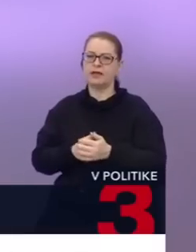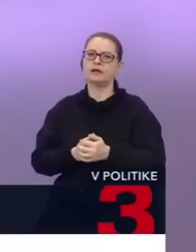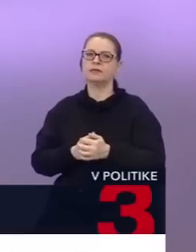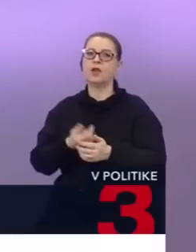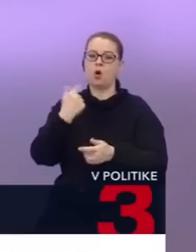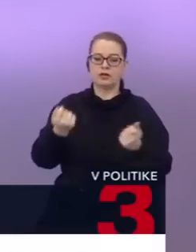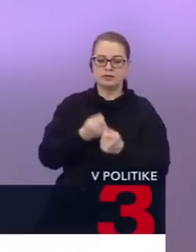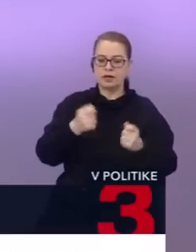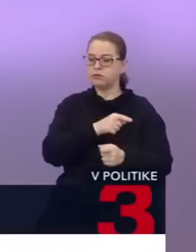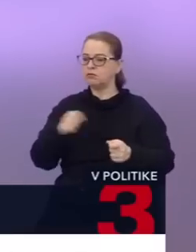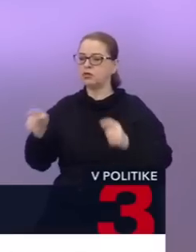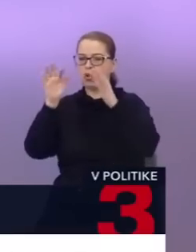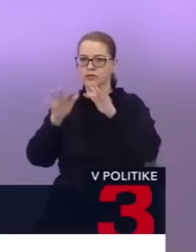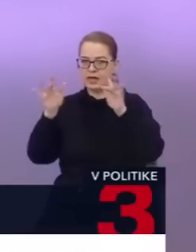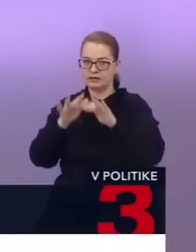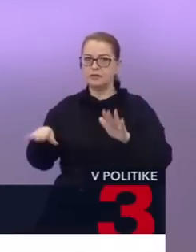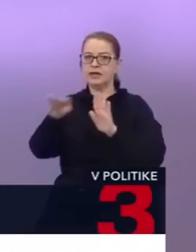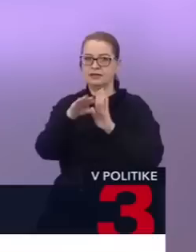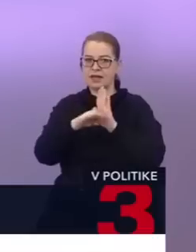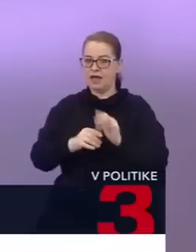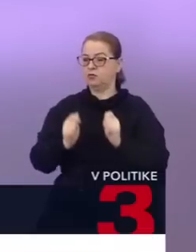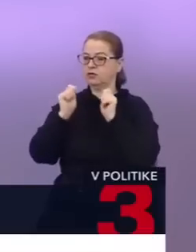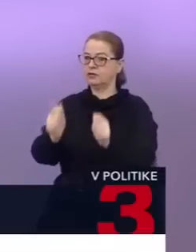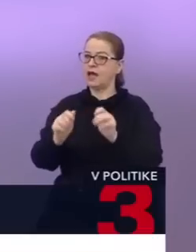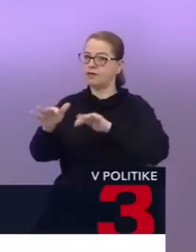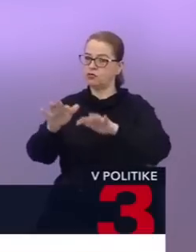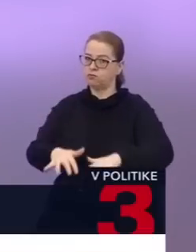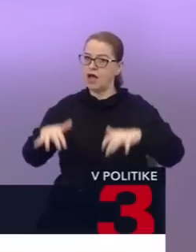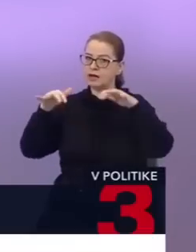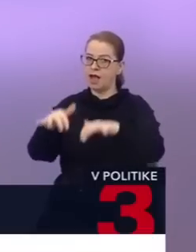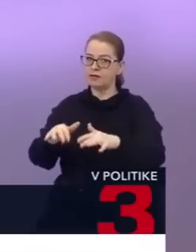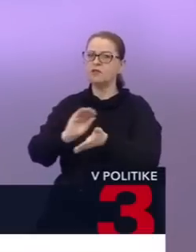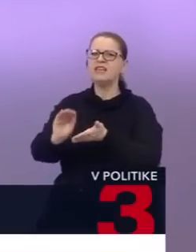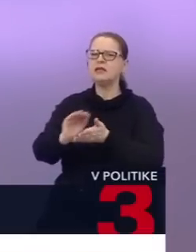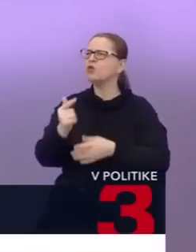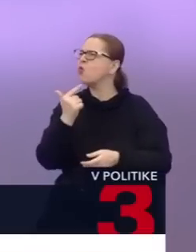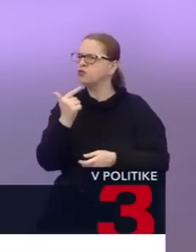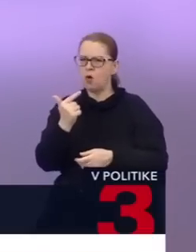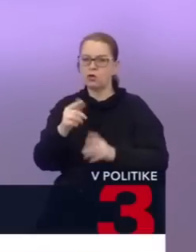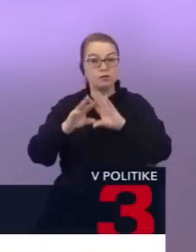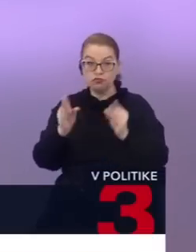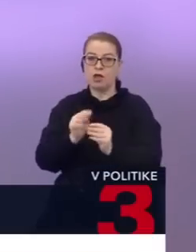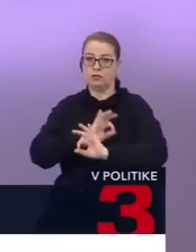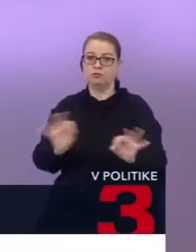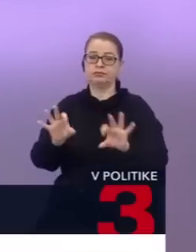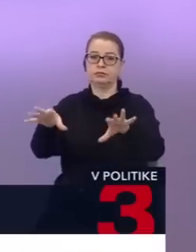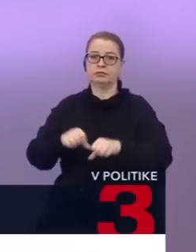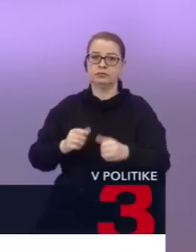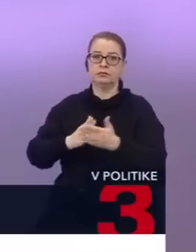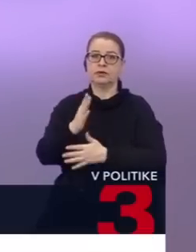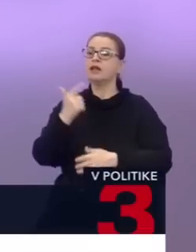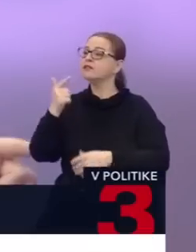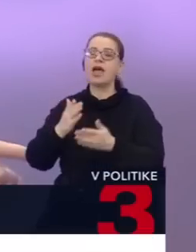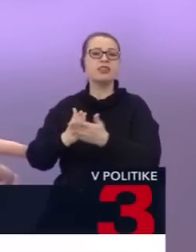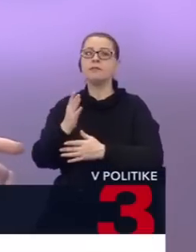decembra, tak zákony, ktoré vláda dávala do parlamentu, vzvinímkou dvoch, všetky prešli. A tie dva dokonca